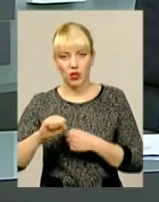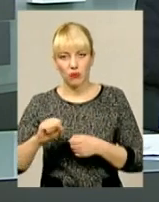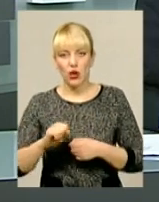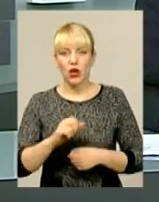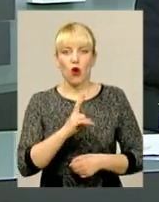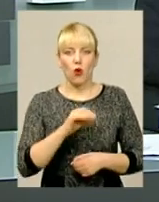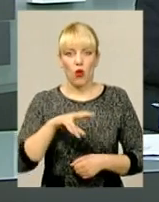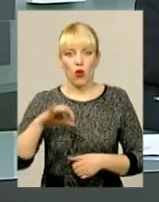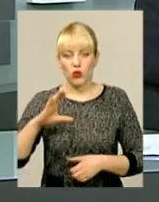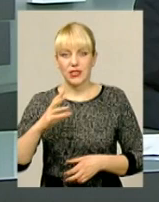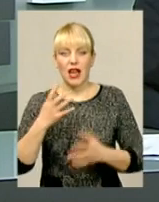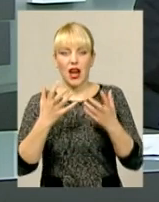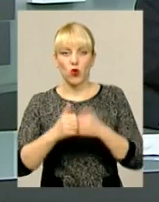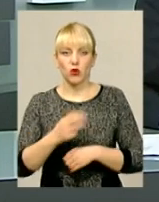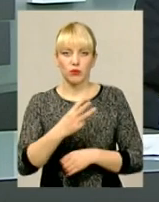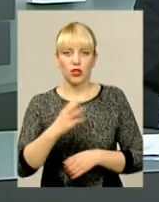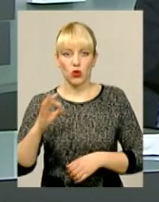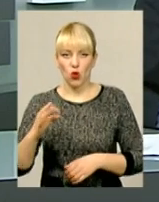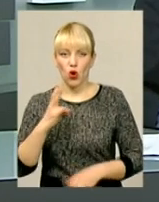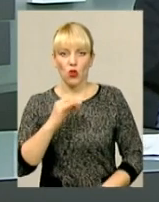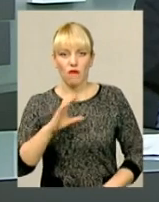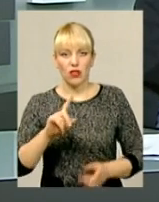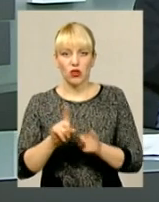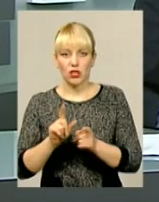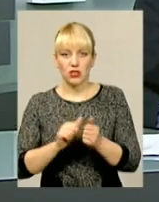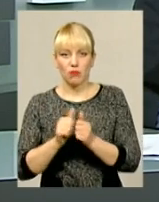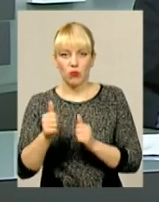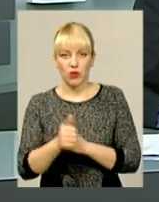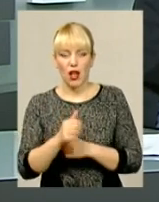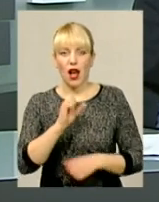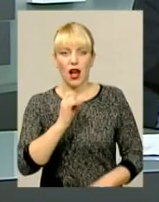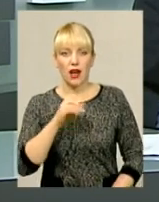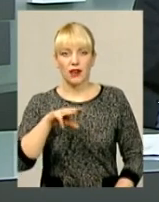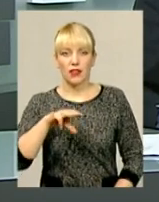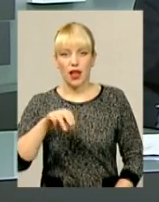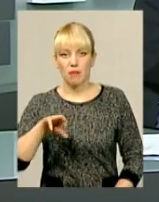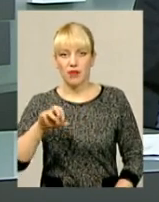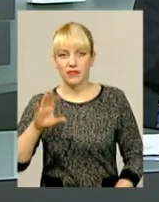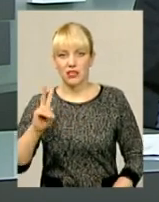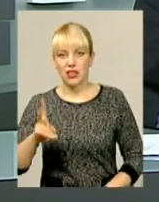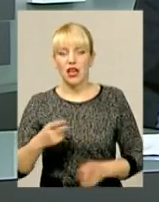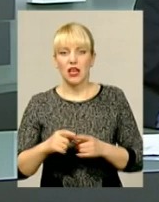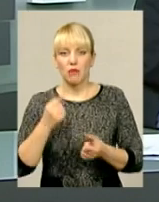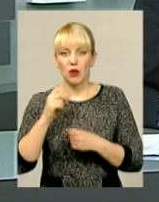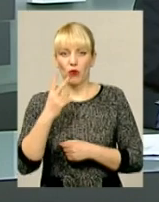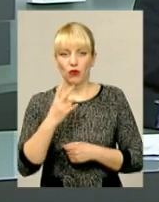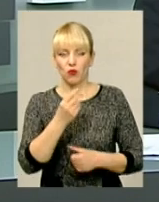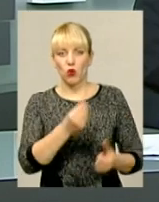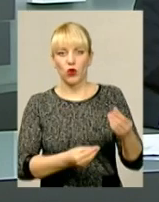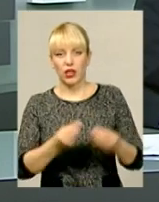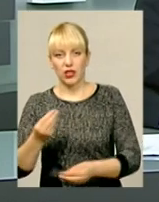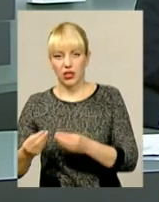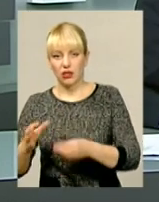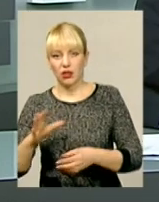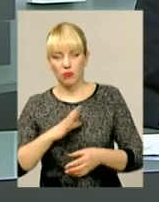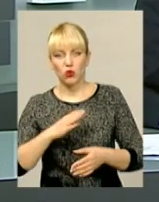рахунком 3-0. Наступного дня «Новатор» так само обіграв Артемівський «Бахмут». Перемог у двох іграх хмельничанам було достатньо,